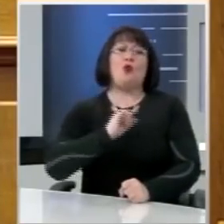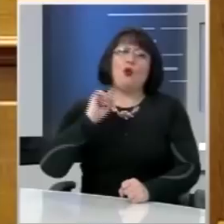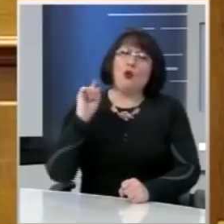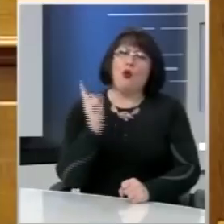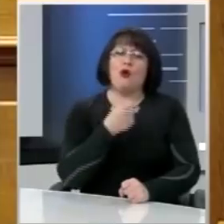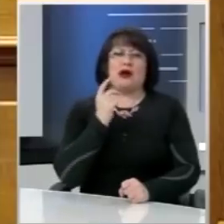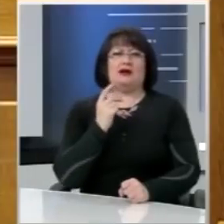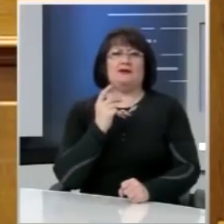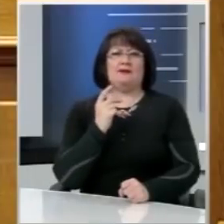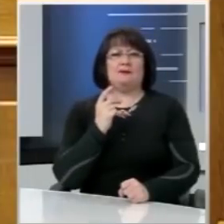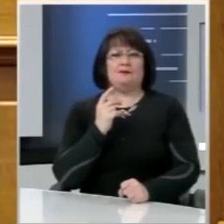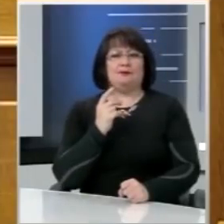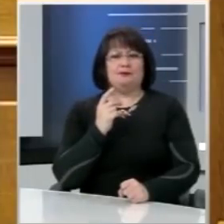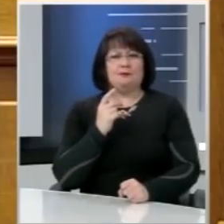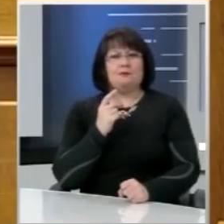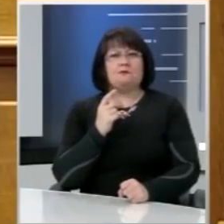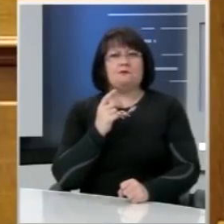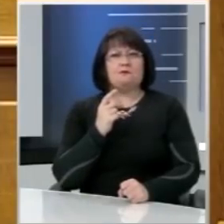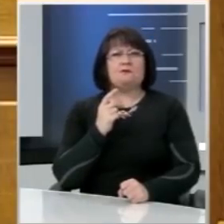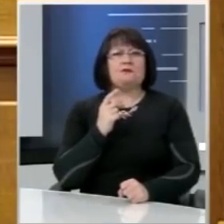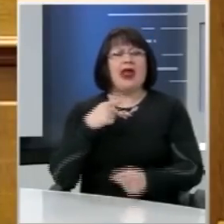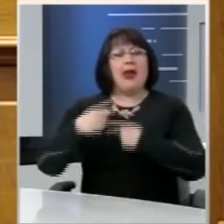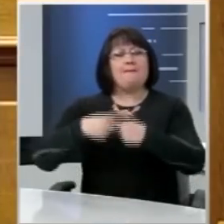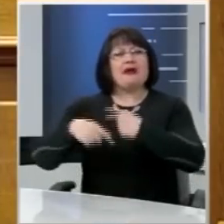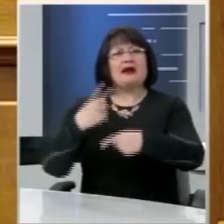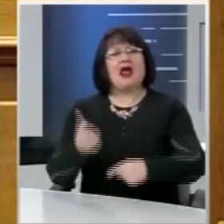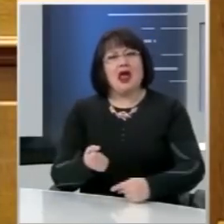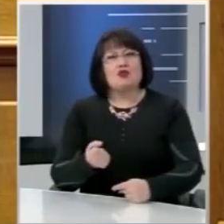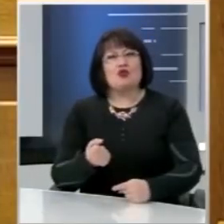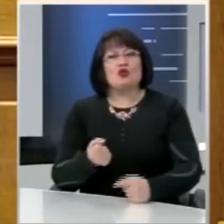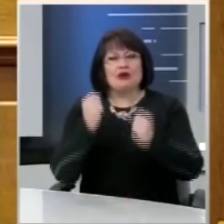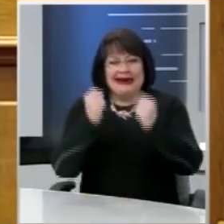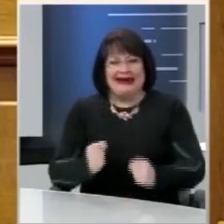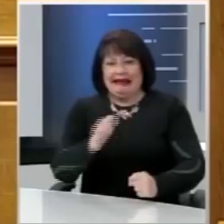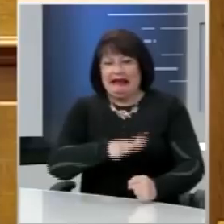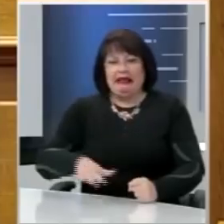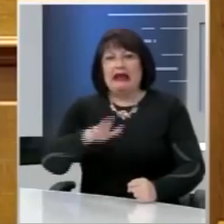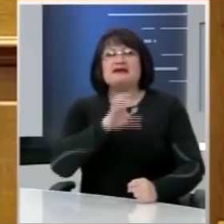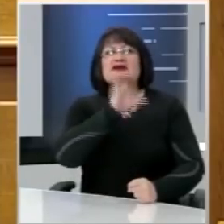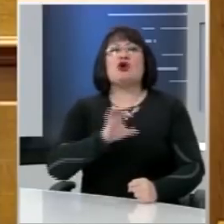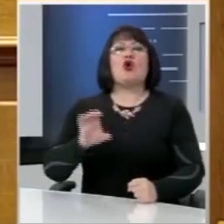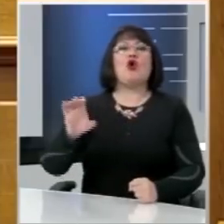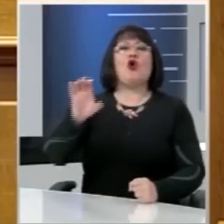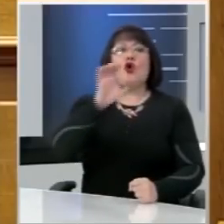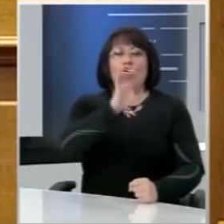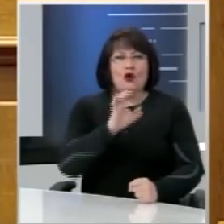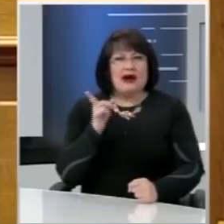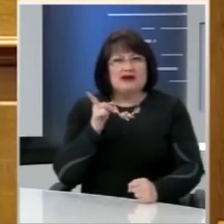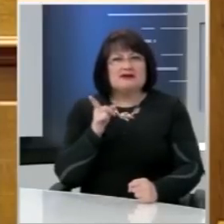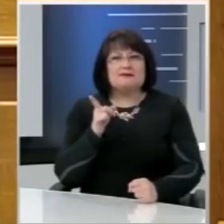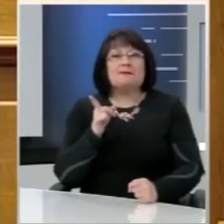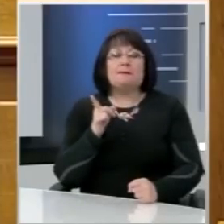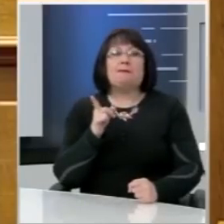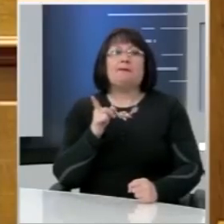όσους βλέπουν μέσα και από την ίδια τους την πύρα ότι η κατάσταση και στις άλλες χώρες, σε αυτές δηλαδή